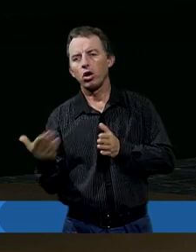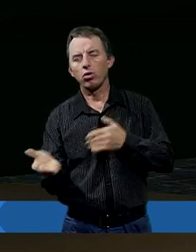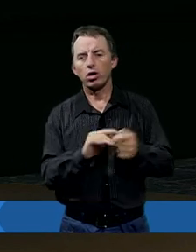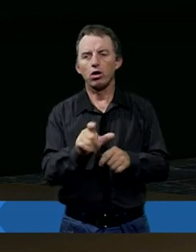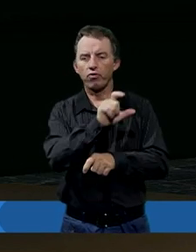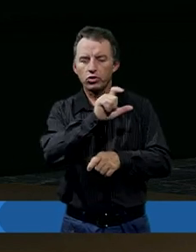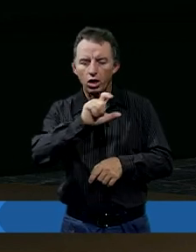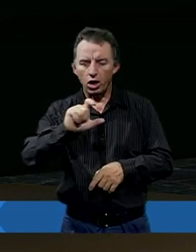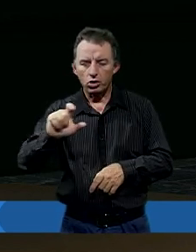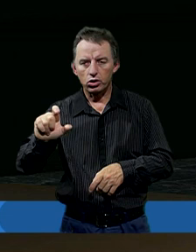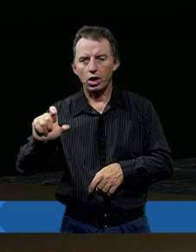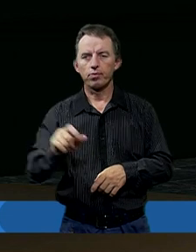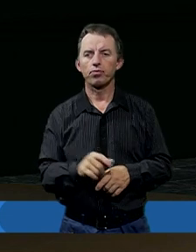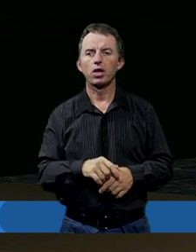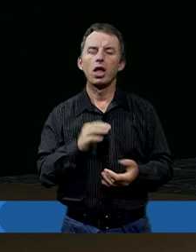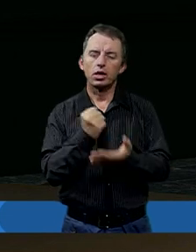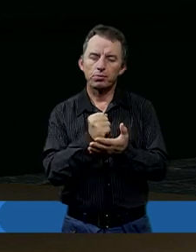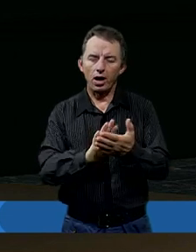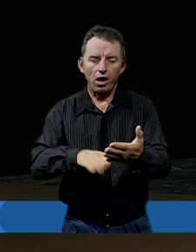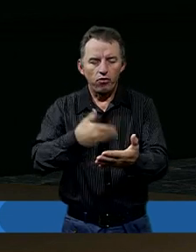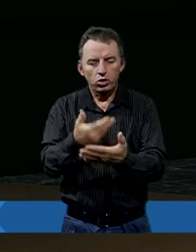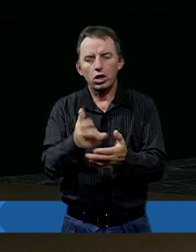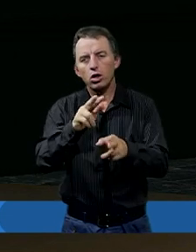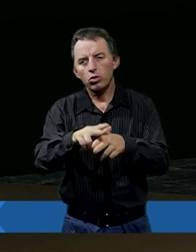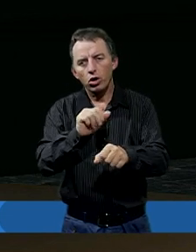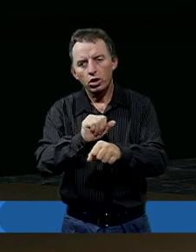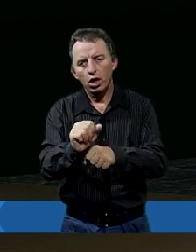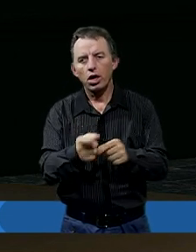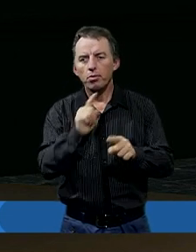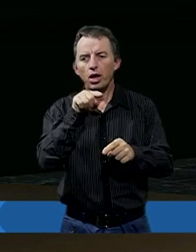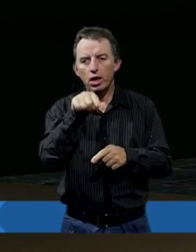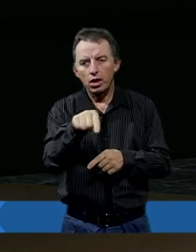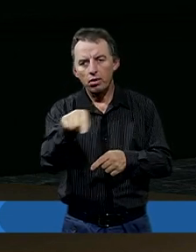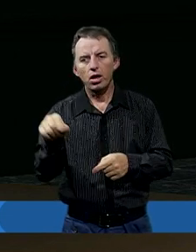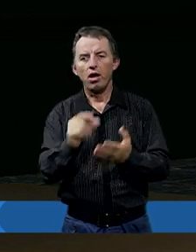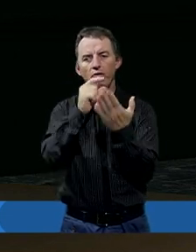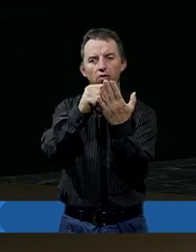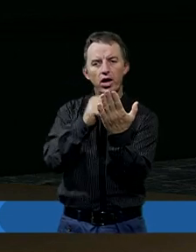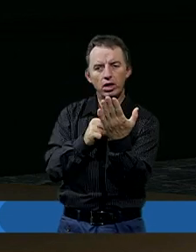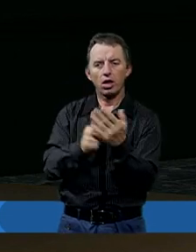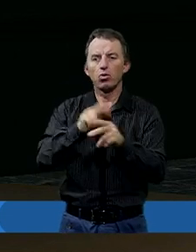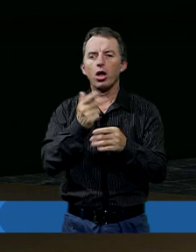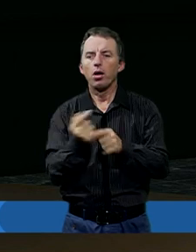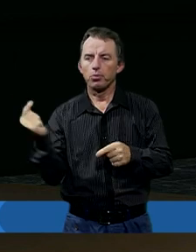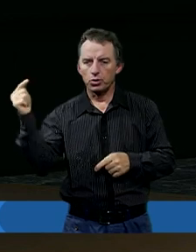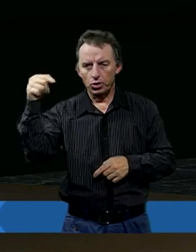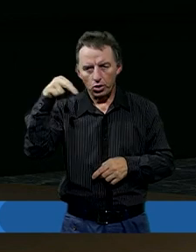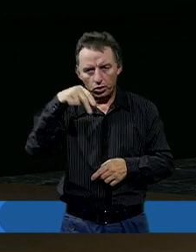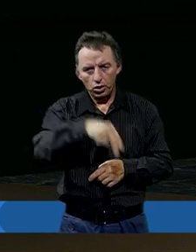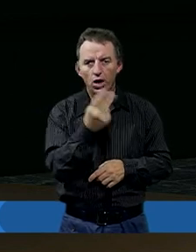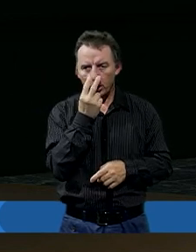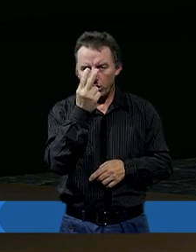czasie. I sprawozdanie, które jest przed tymi wersetami mówi o tym, że przyszli,